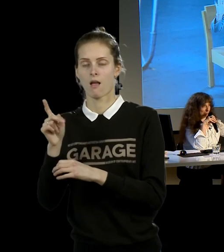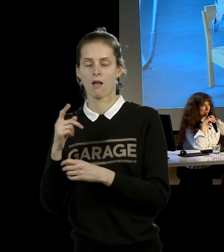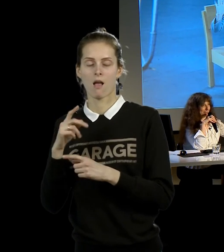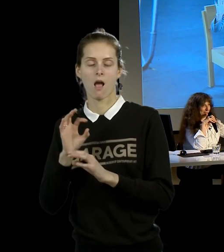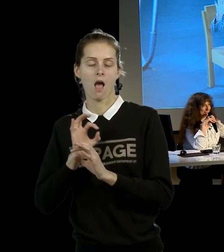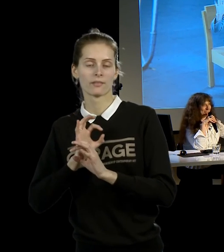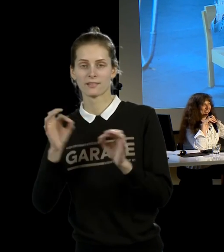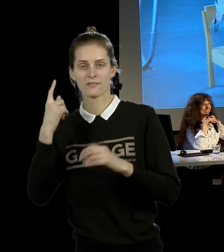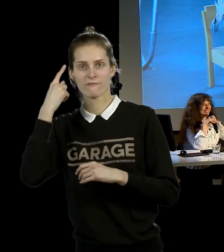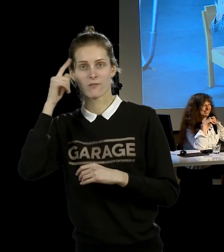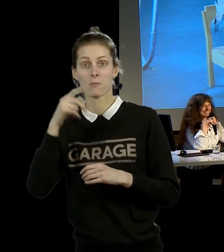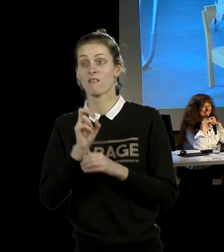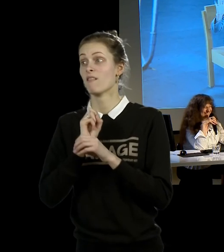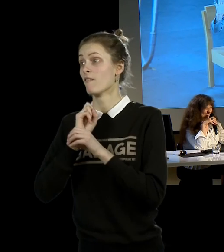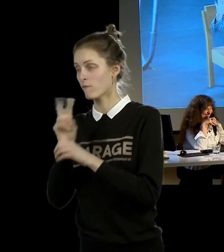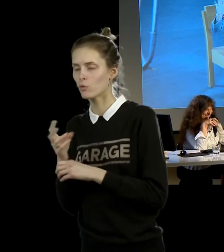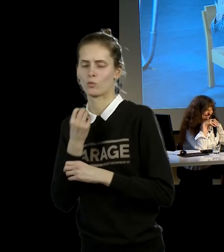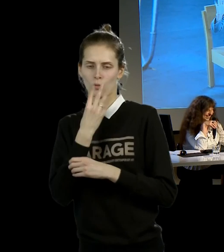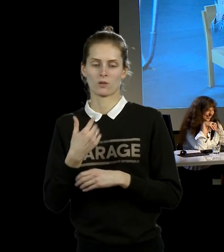свой столик и сел за него и был готов.